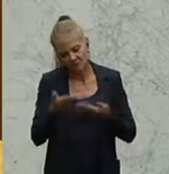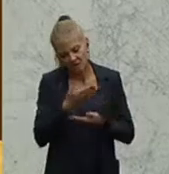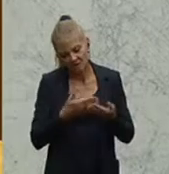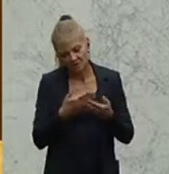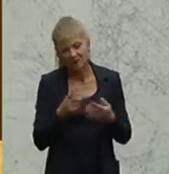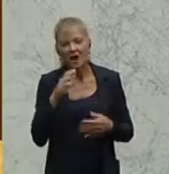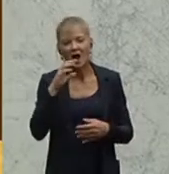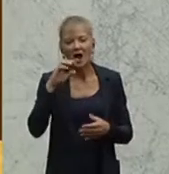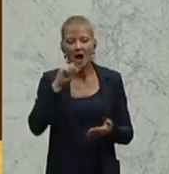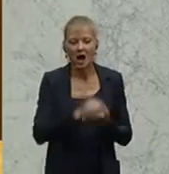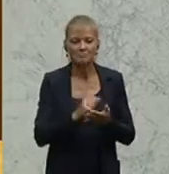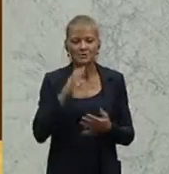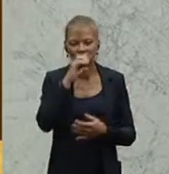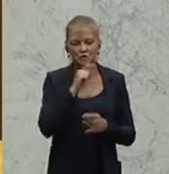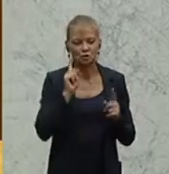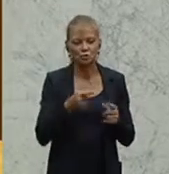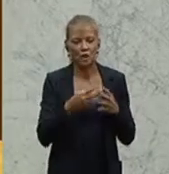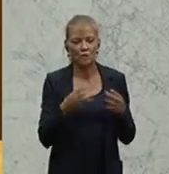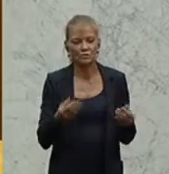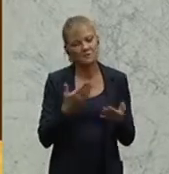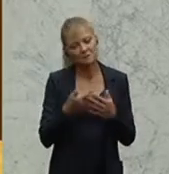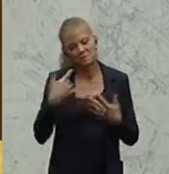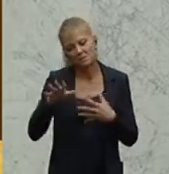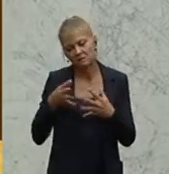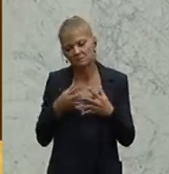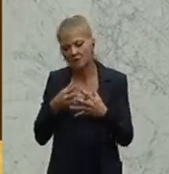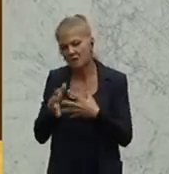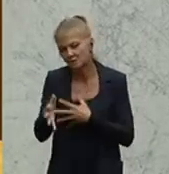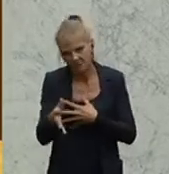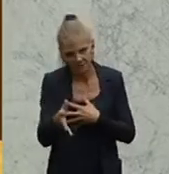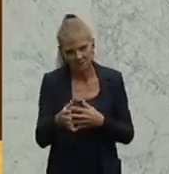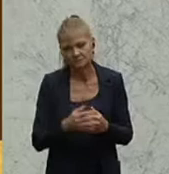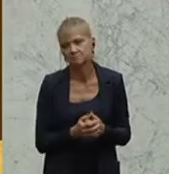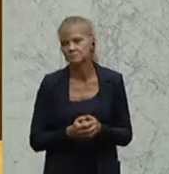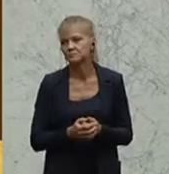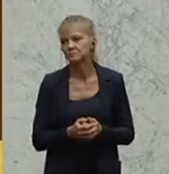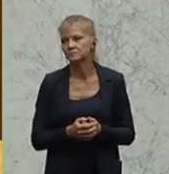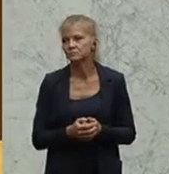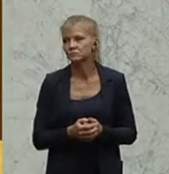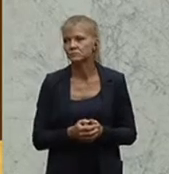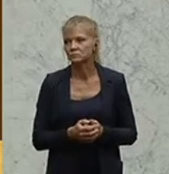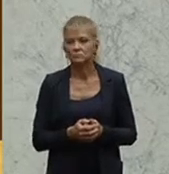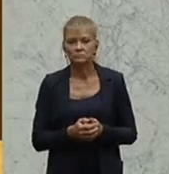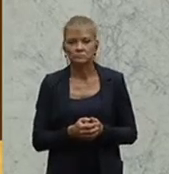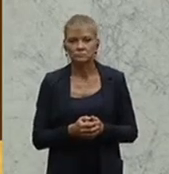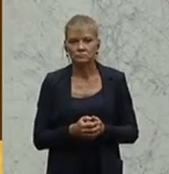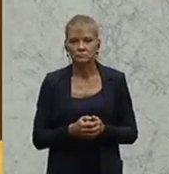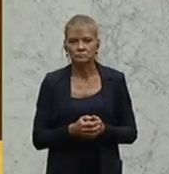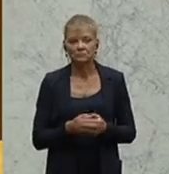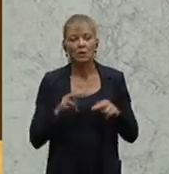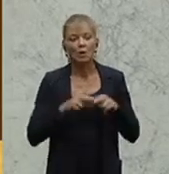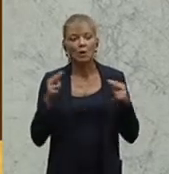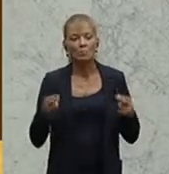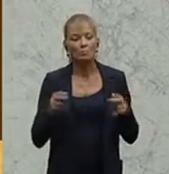auflöst, um hier mehr Transparenz zu ermöglichen. Dass die